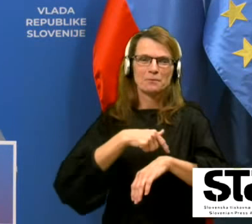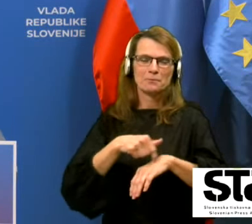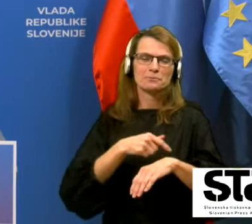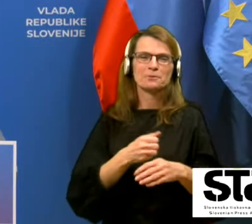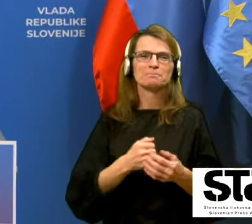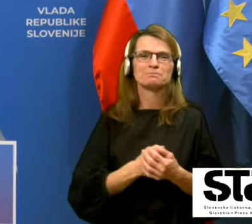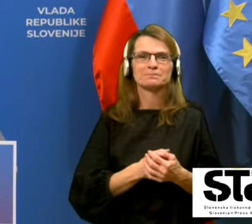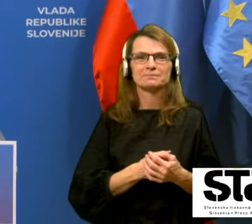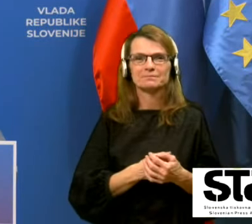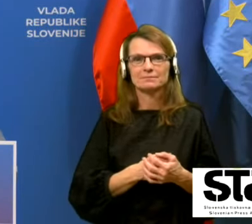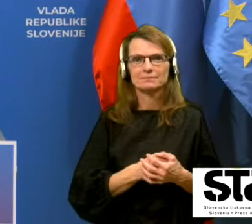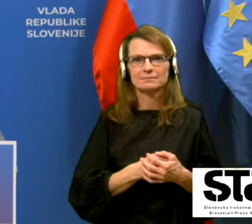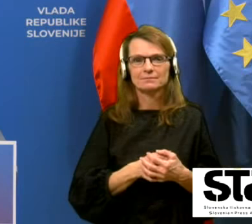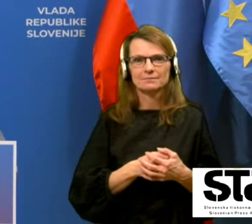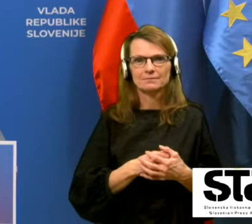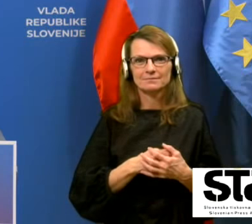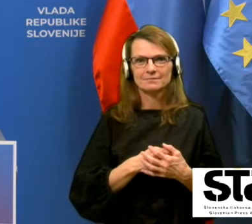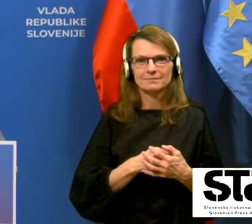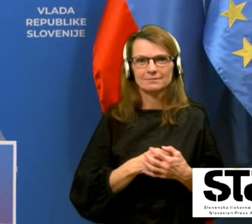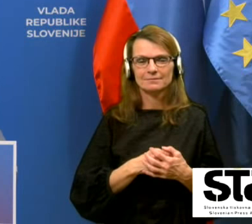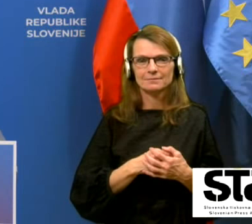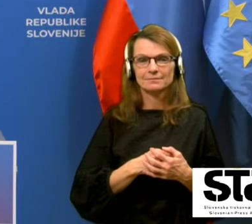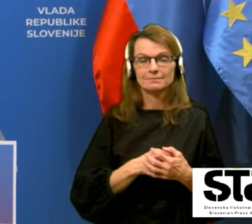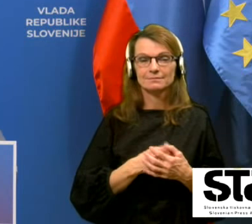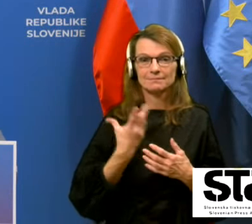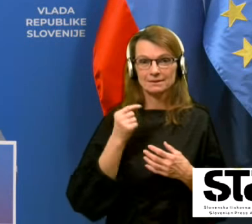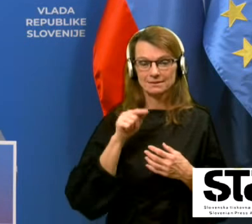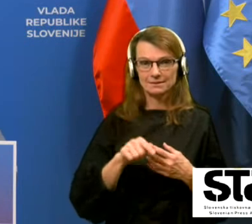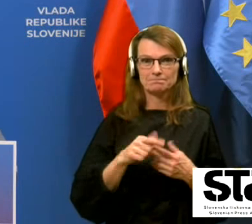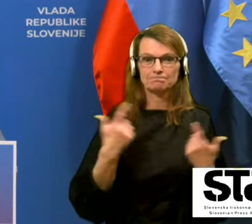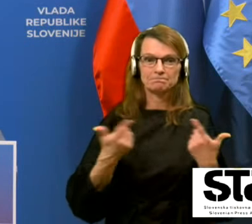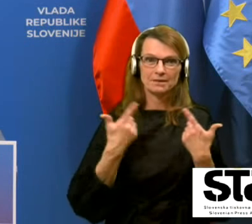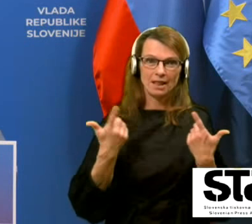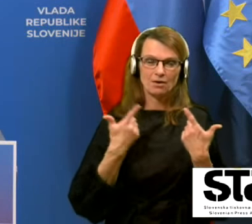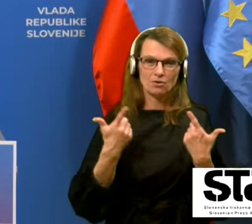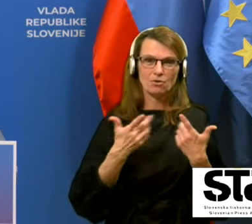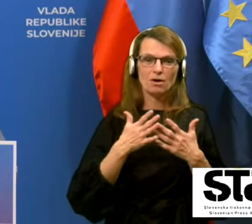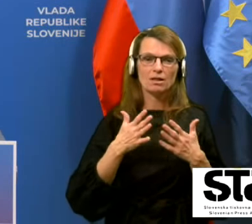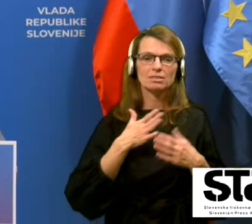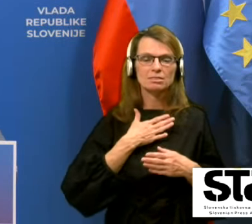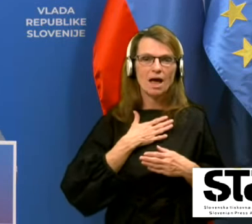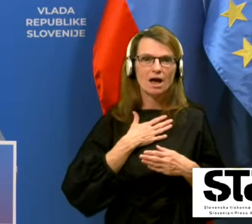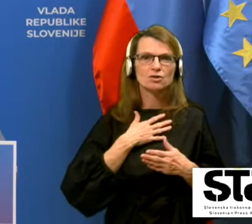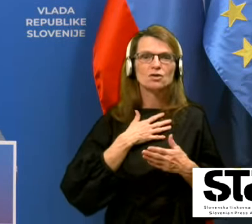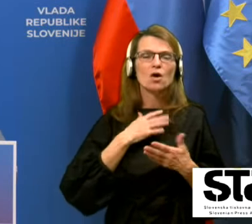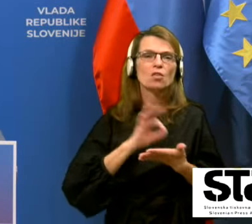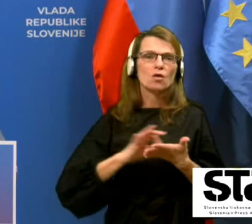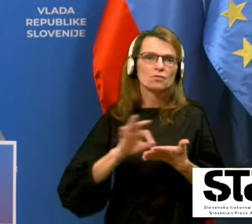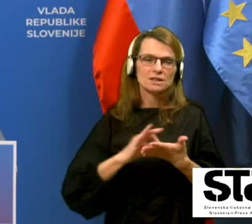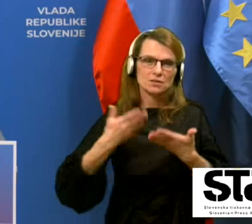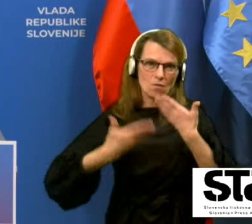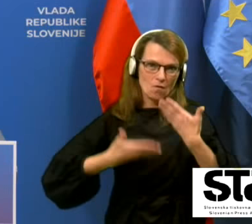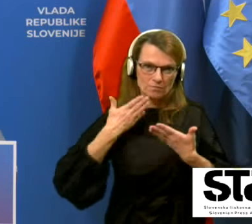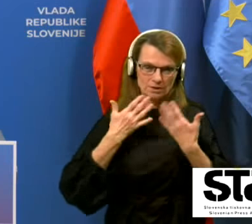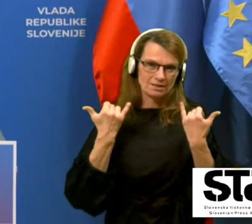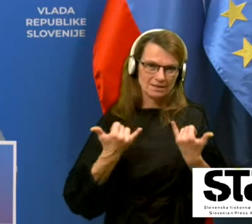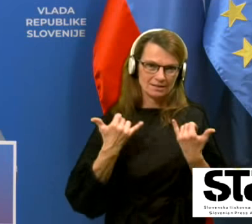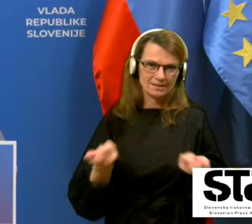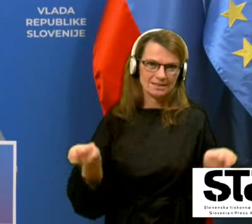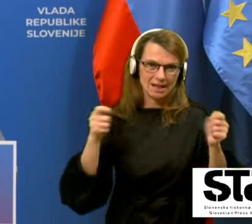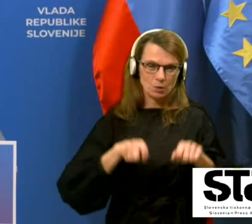in s tem lahko našo novinarsko konferenco danes